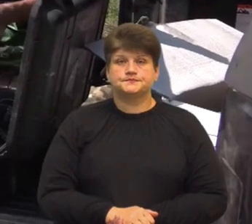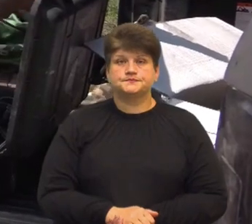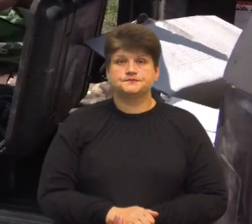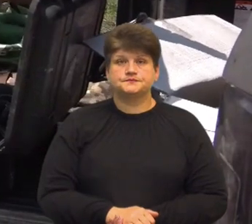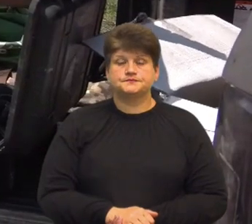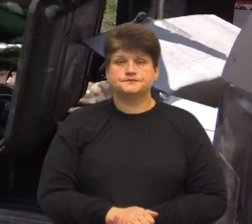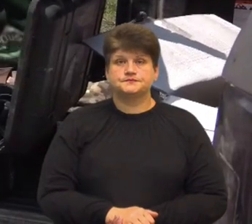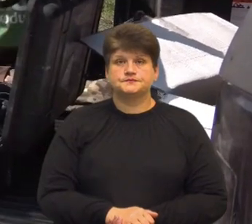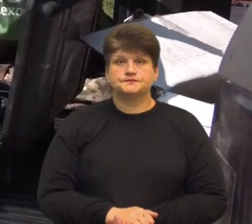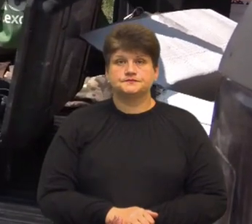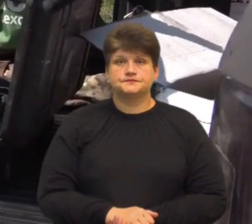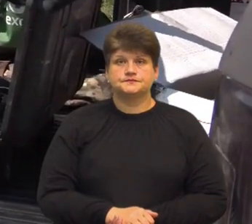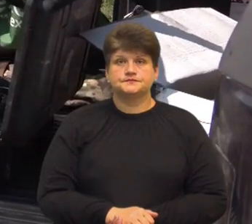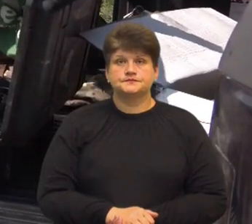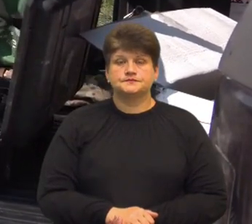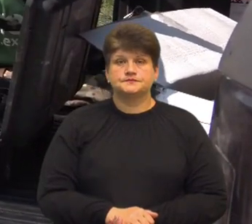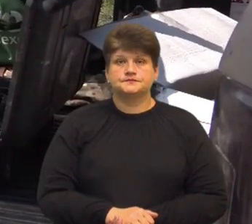Суспільне новини, Тернопіль